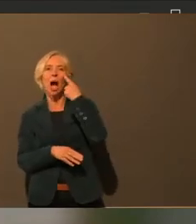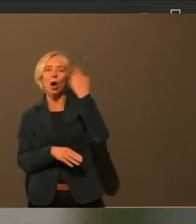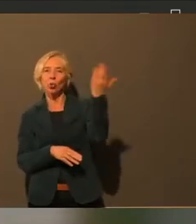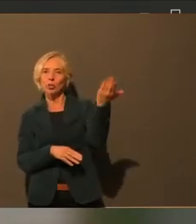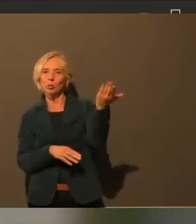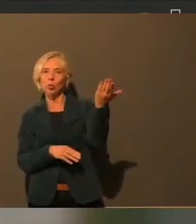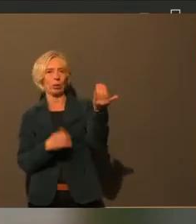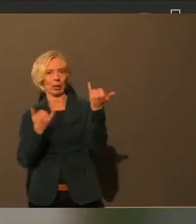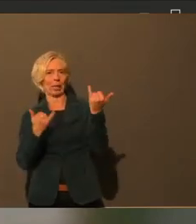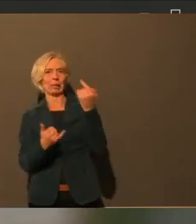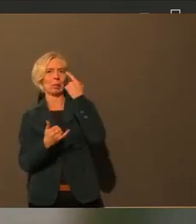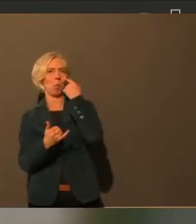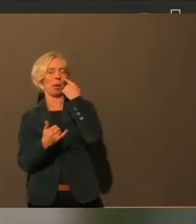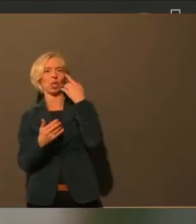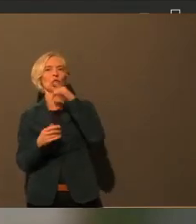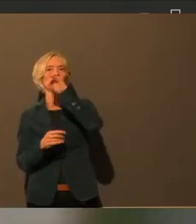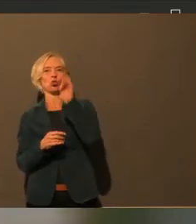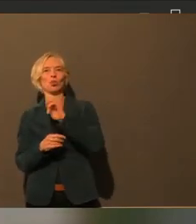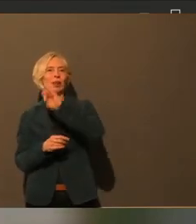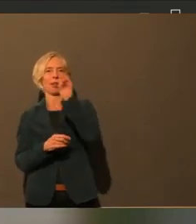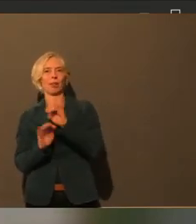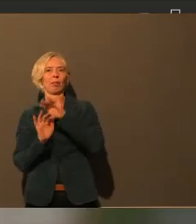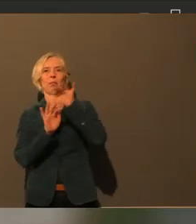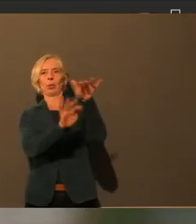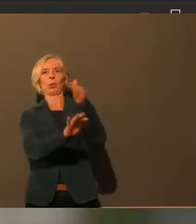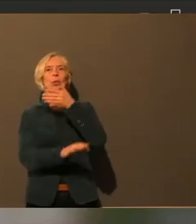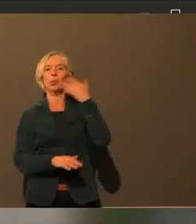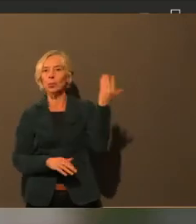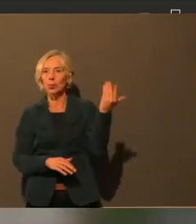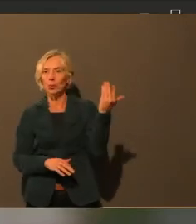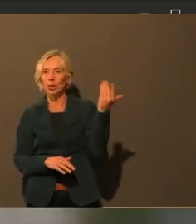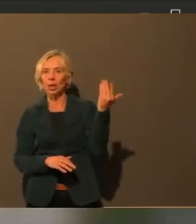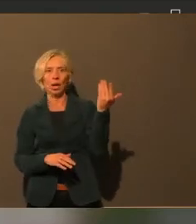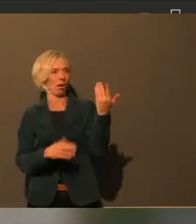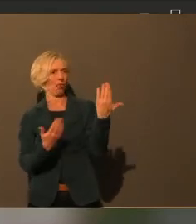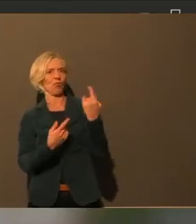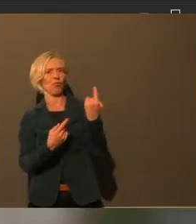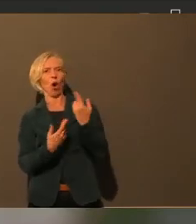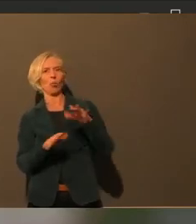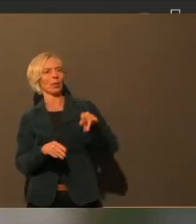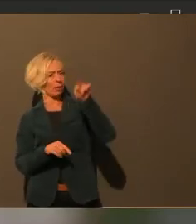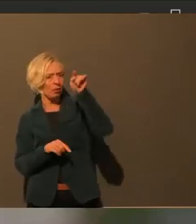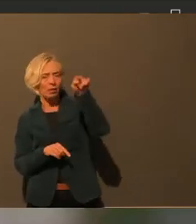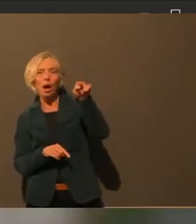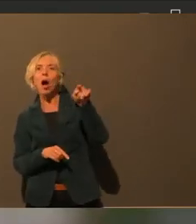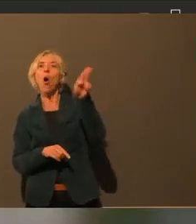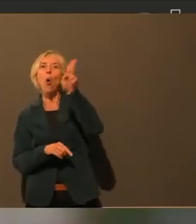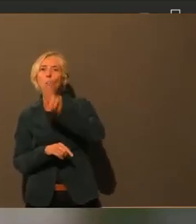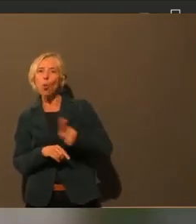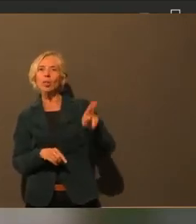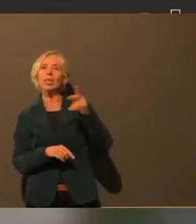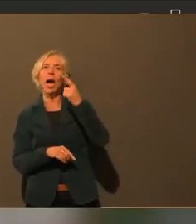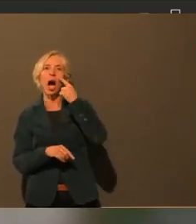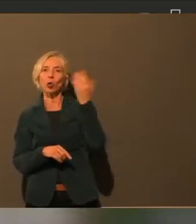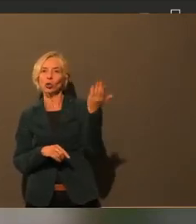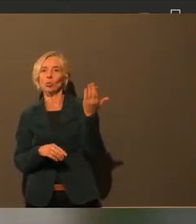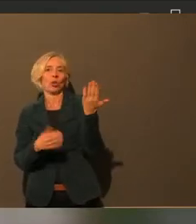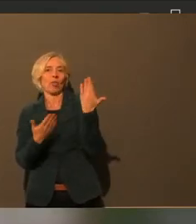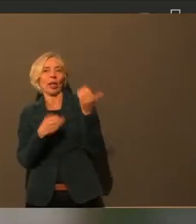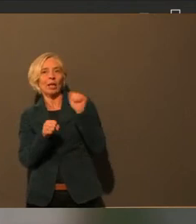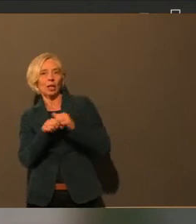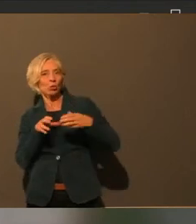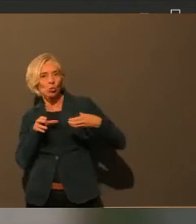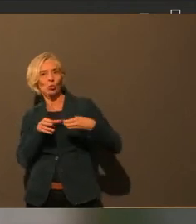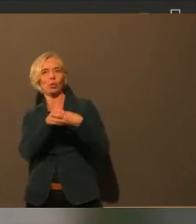gar nicht in Präsenzveranstaltungen. Wieso könnte man da einfach auch eine Kooperation eingehen vielleicht,